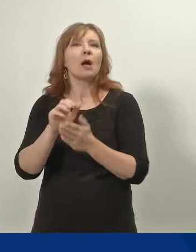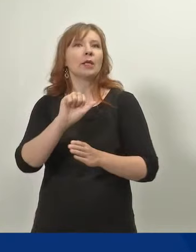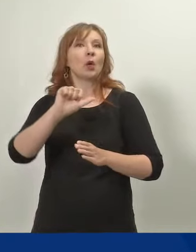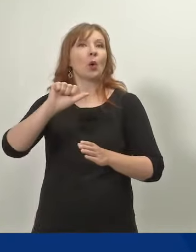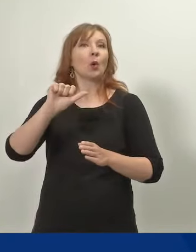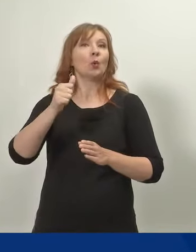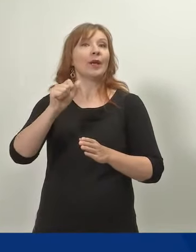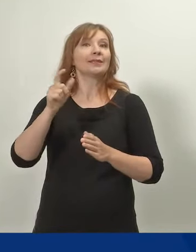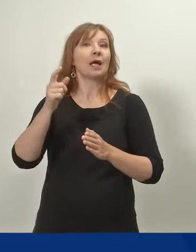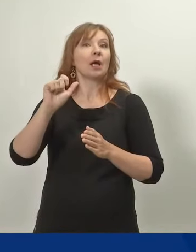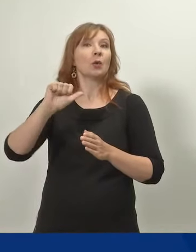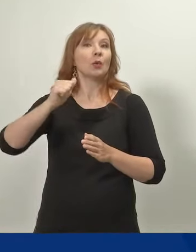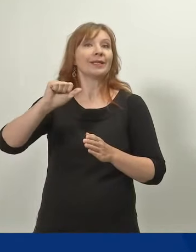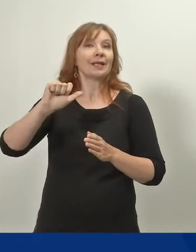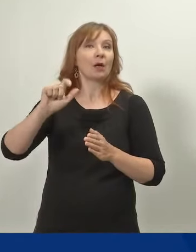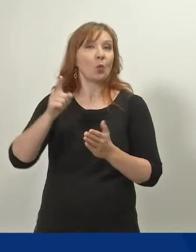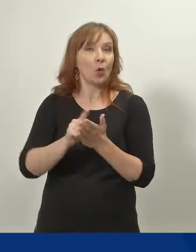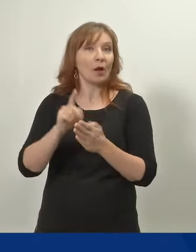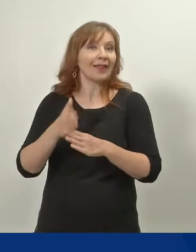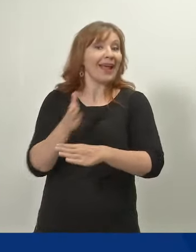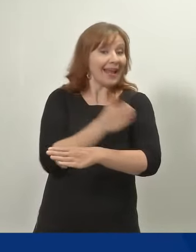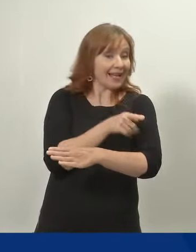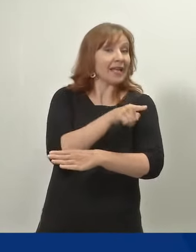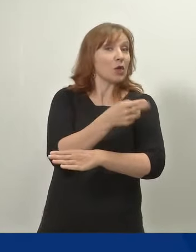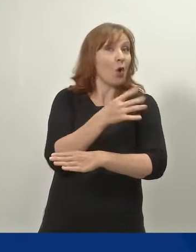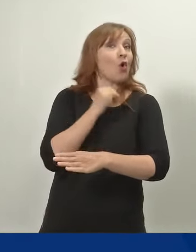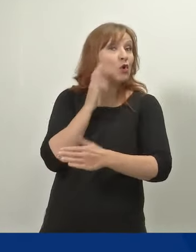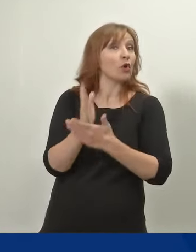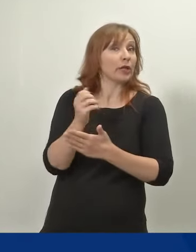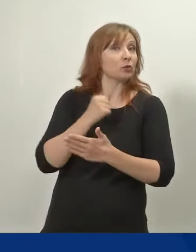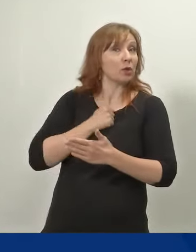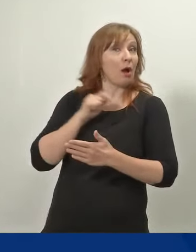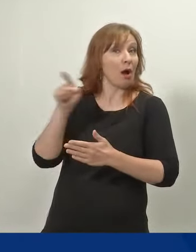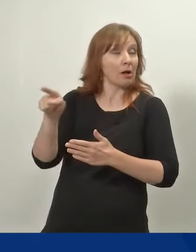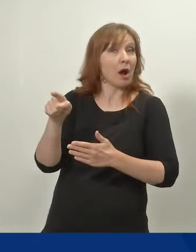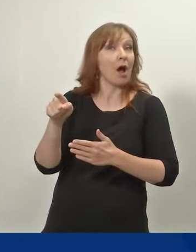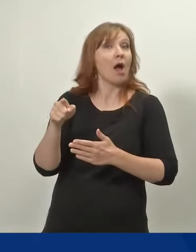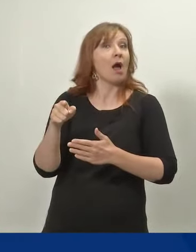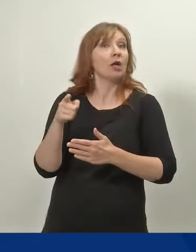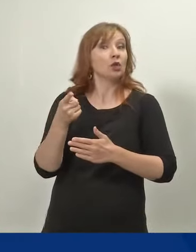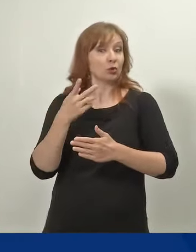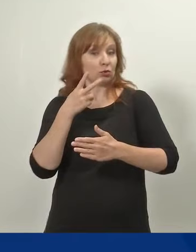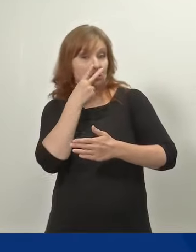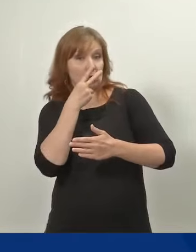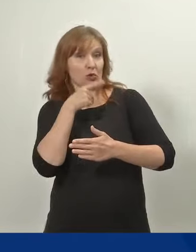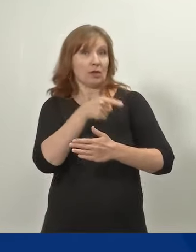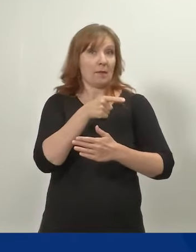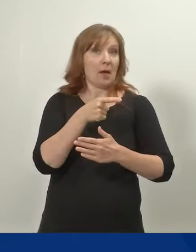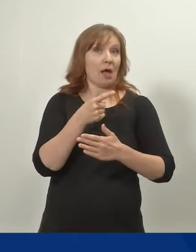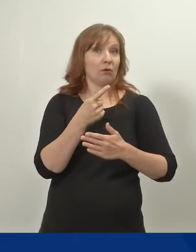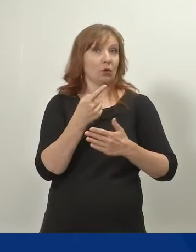yhdeksän kuukauden ikää, jos se arvioidaan tarpeelliseksi esimerkiksi vanhemman työllistymisen vuoksi.